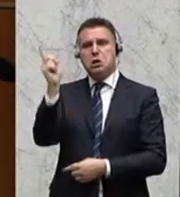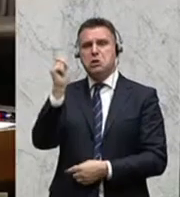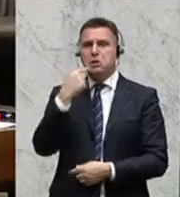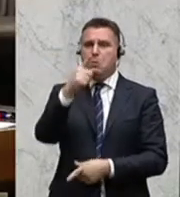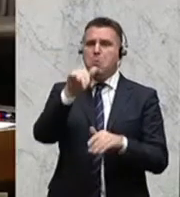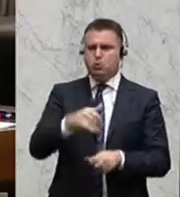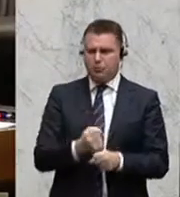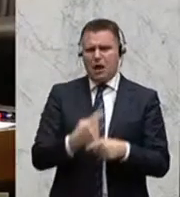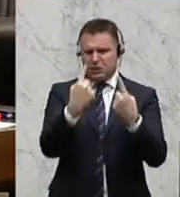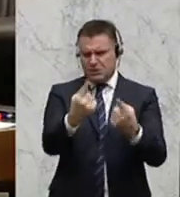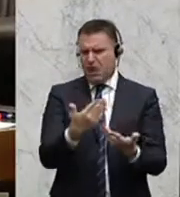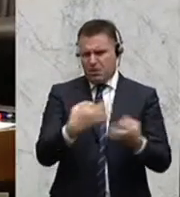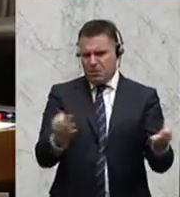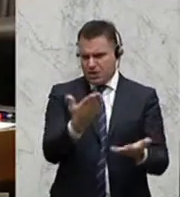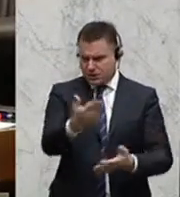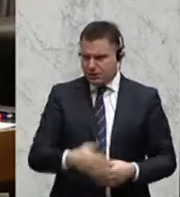gibt.